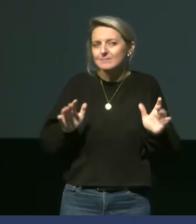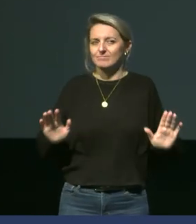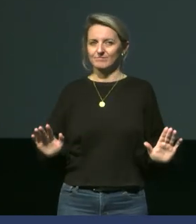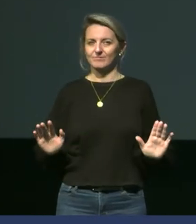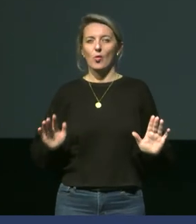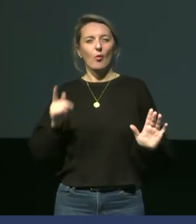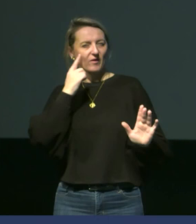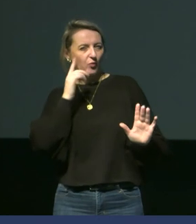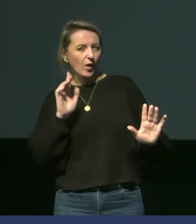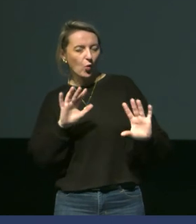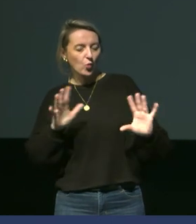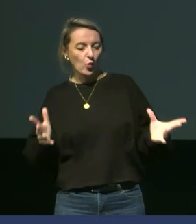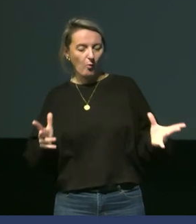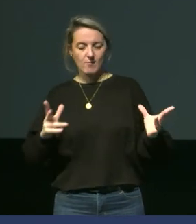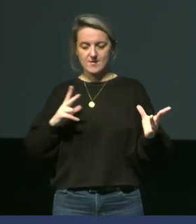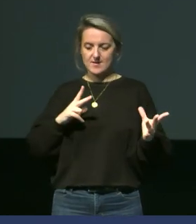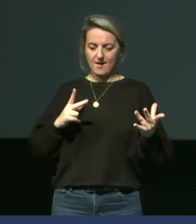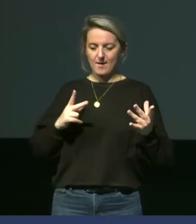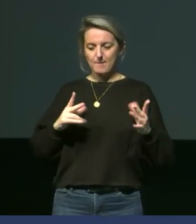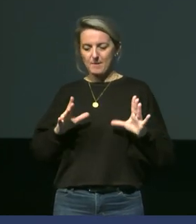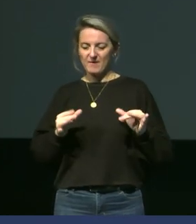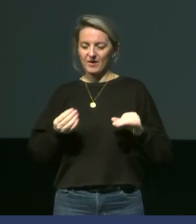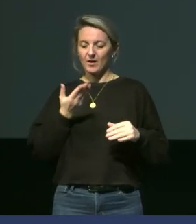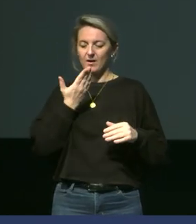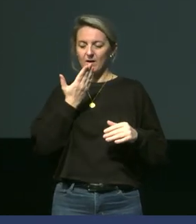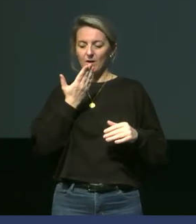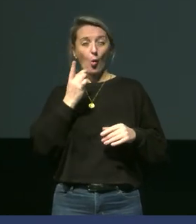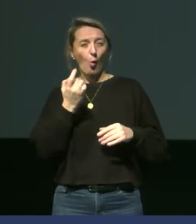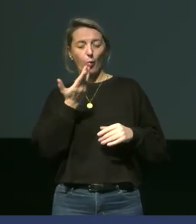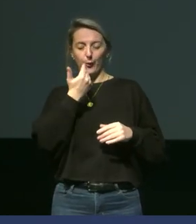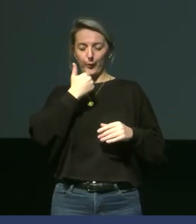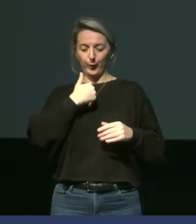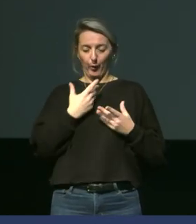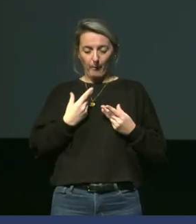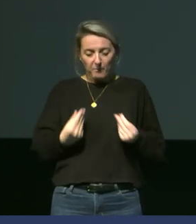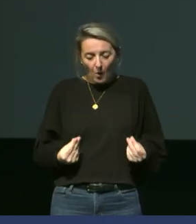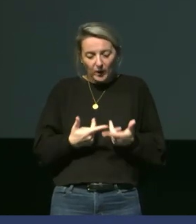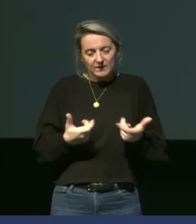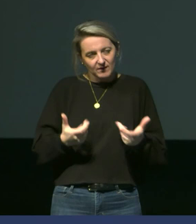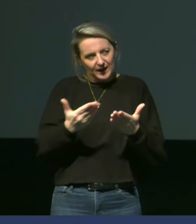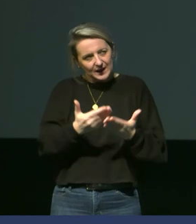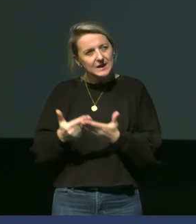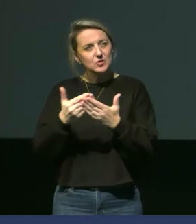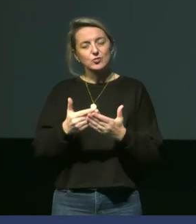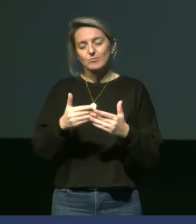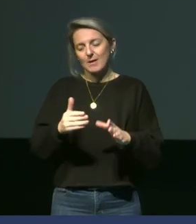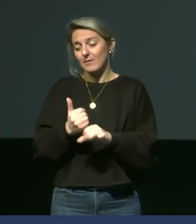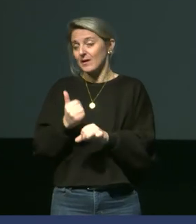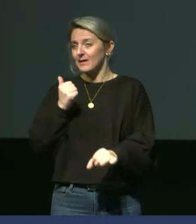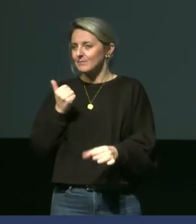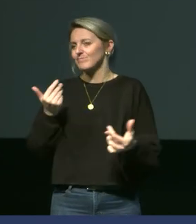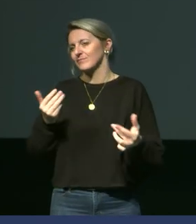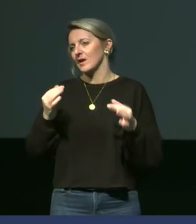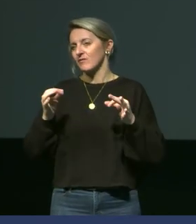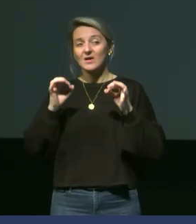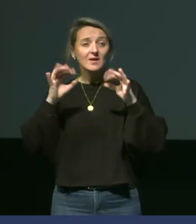On étudie notamment des facteurs au niveau de la déshydratation des individus. Tout ça, c'est des choses qu'on est en train d'étudier, même si l'année précédente a fait que les dérèglements